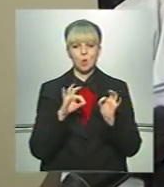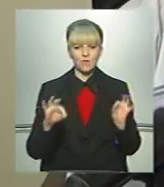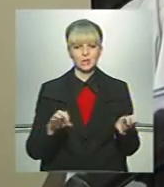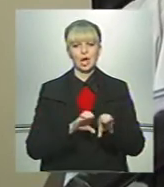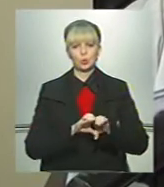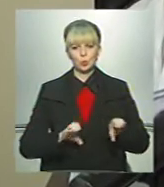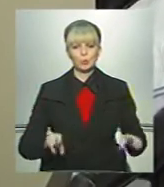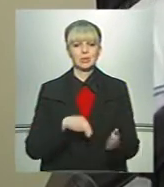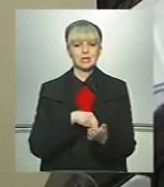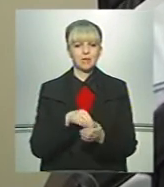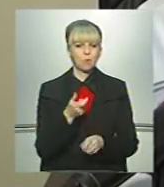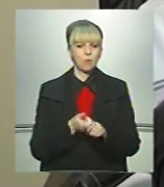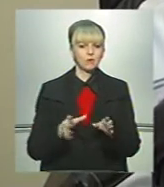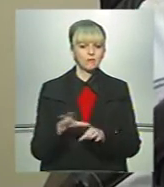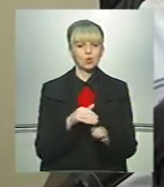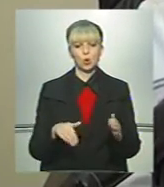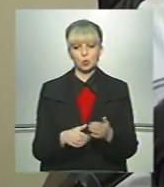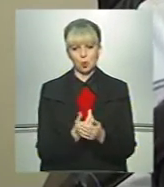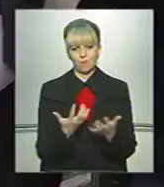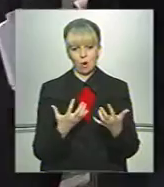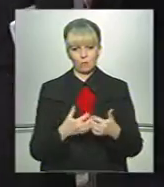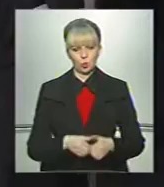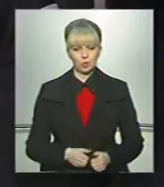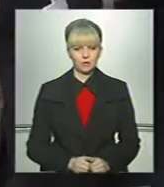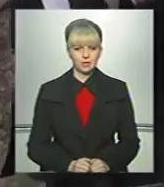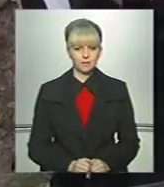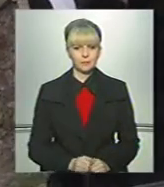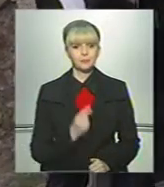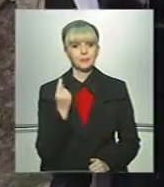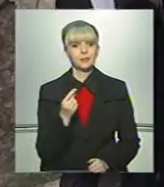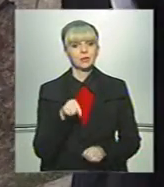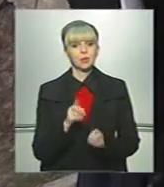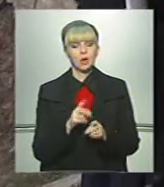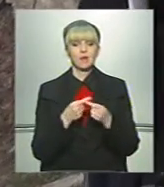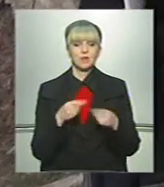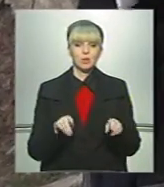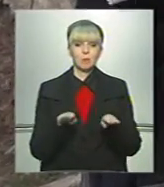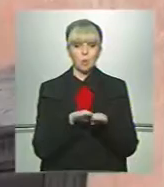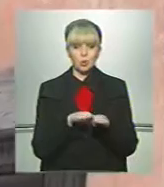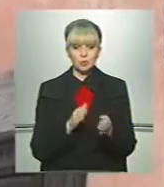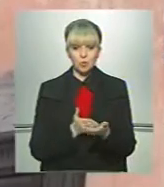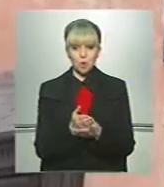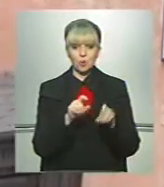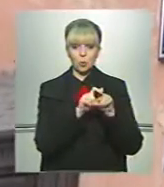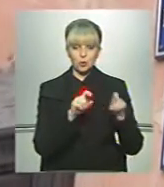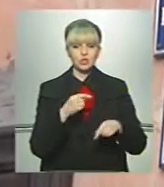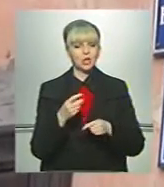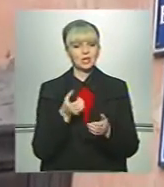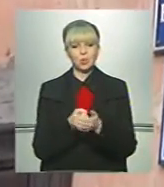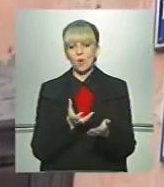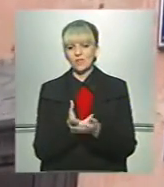труби, закуплено повністю все нове оборудовання. Єдине тут, як і в інших подібного профілю установах, через